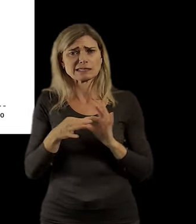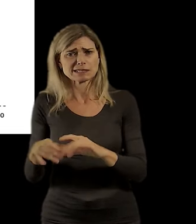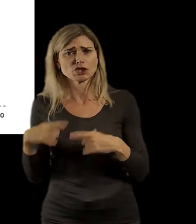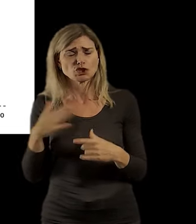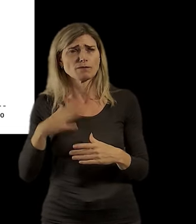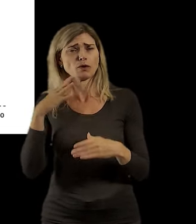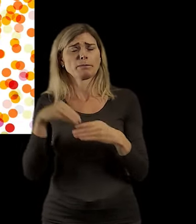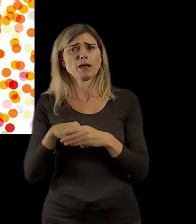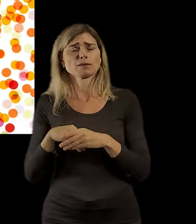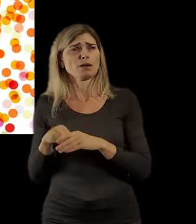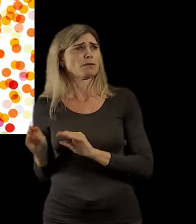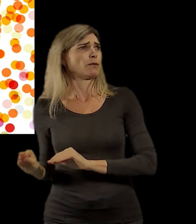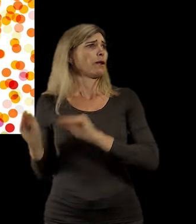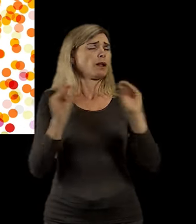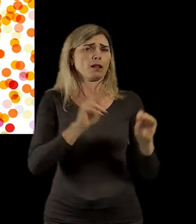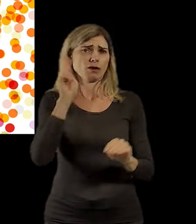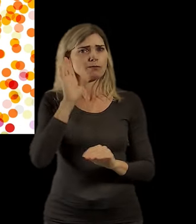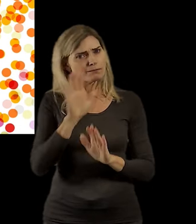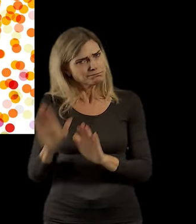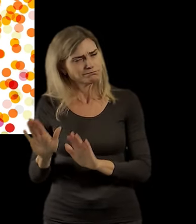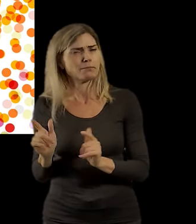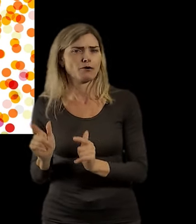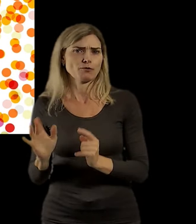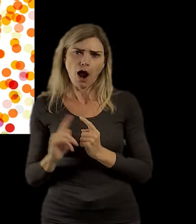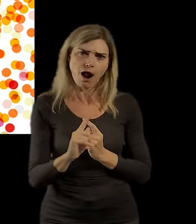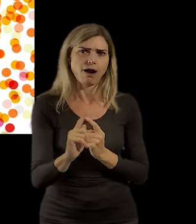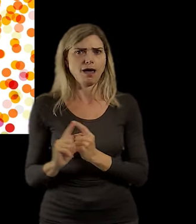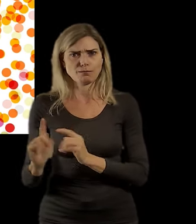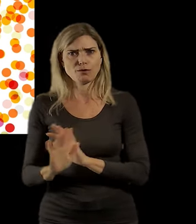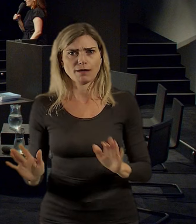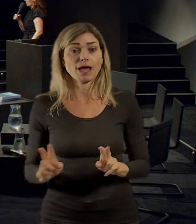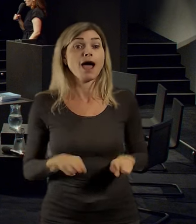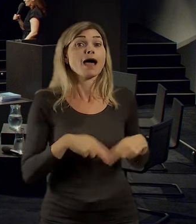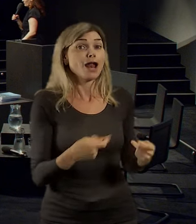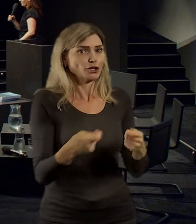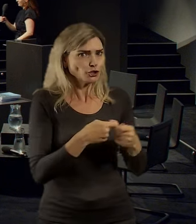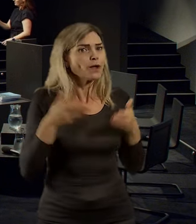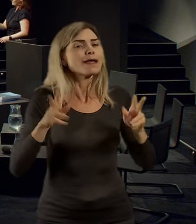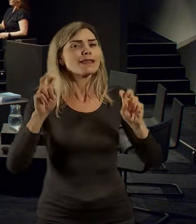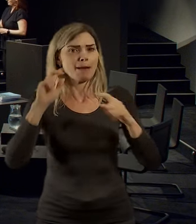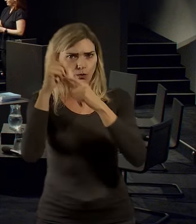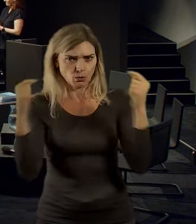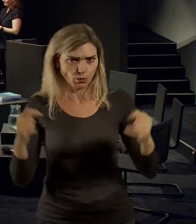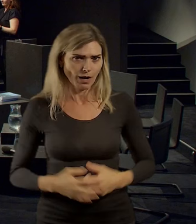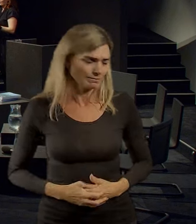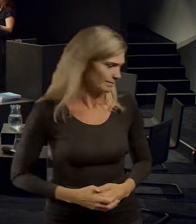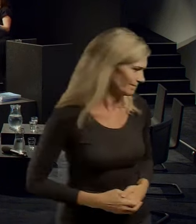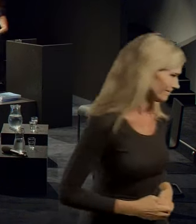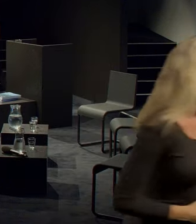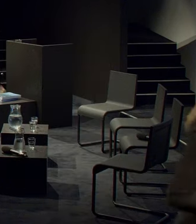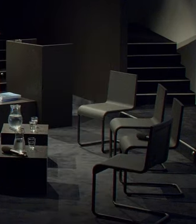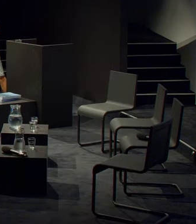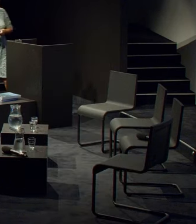života. Tak a teď předávám štafetový kolík za Seníně, která vám řekla něco o kultuře. Tak,